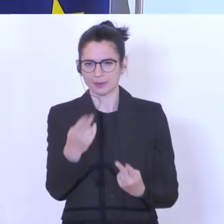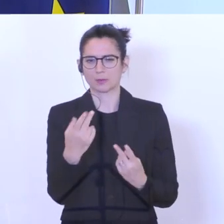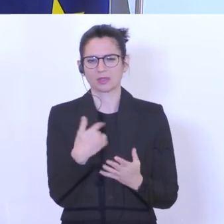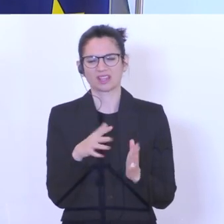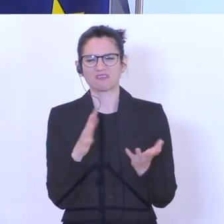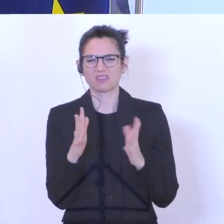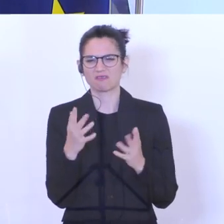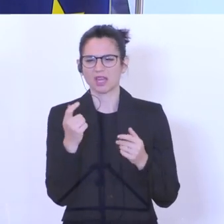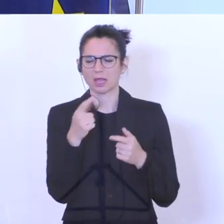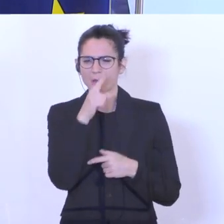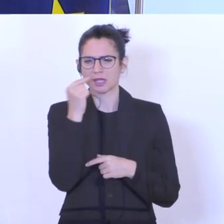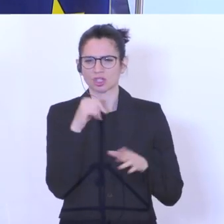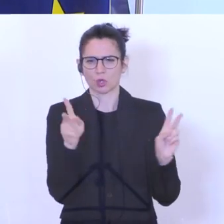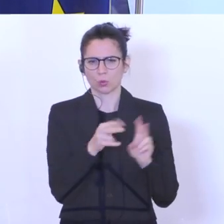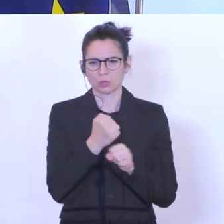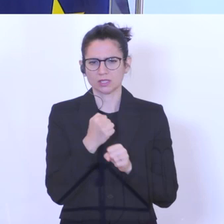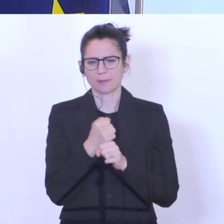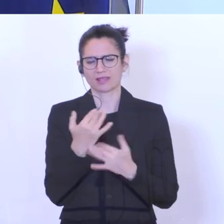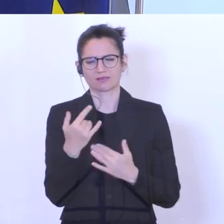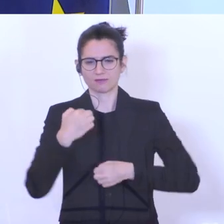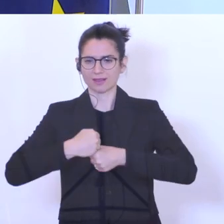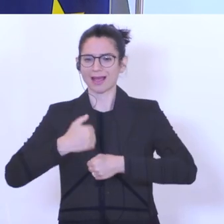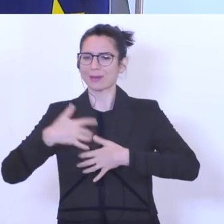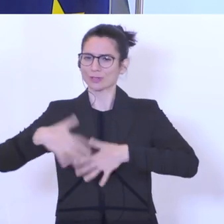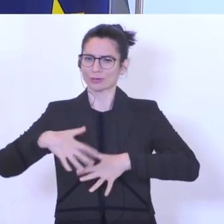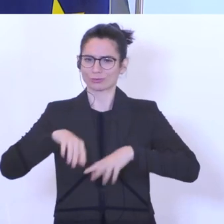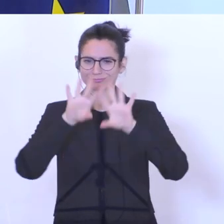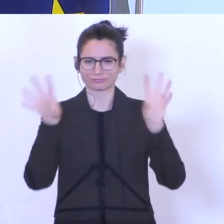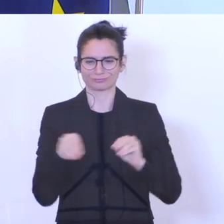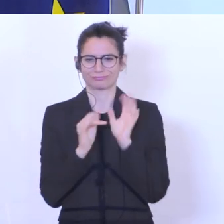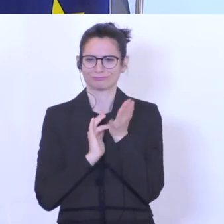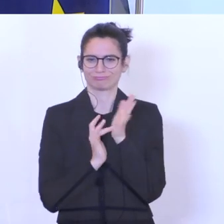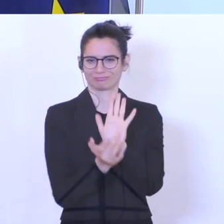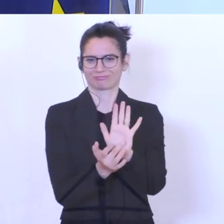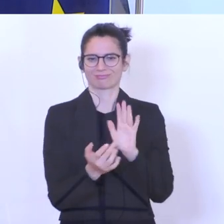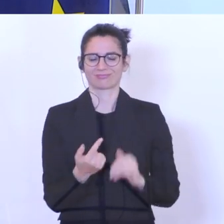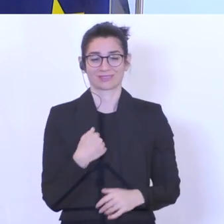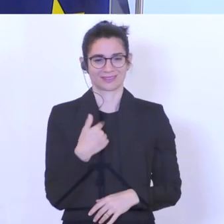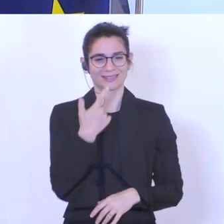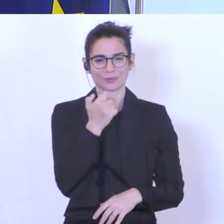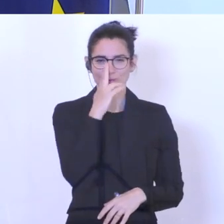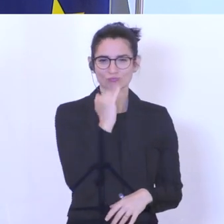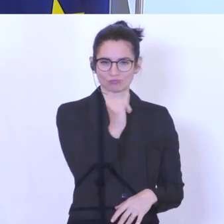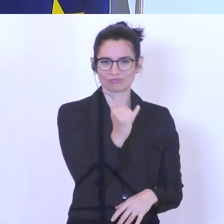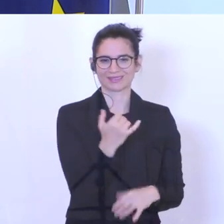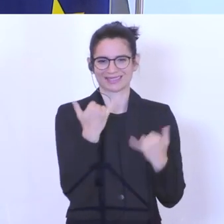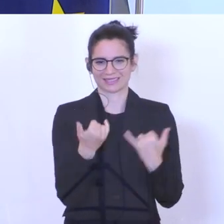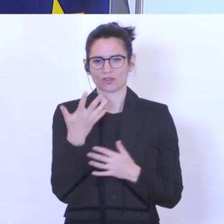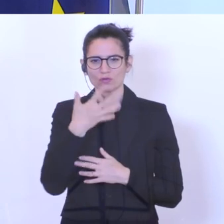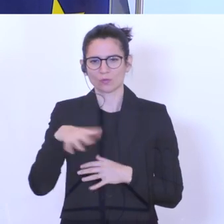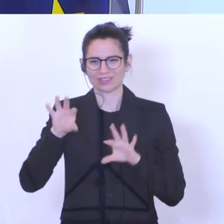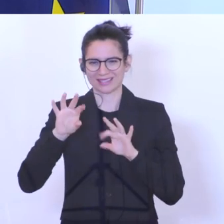wie vielen Menschen sich in Kurzarbeit oder in Arbeitslosigkeit befinden. Mit Stand dem 2. Juni sind